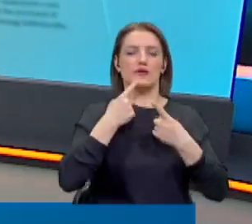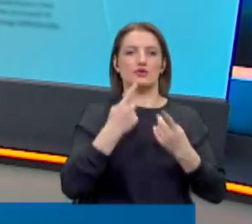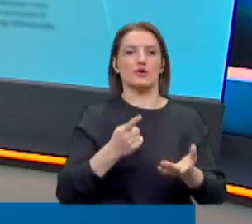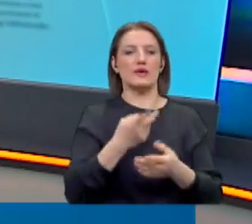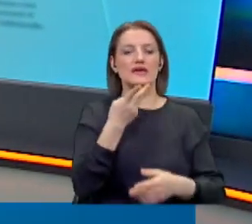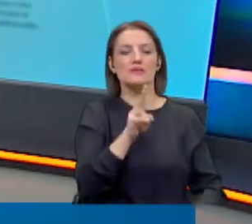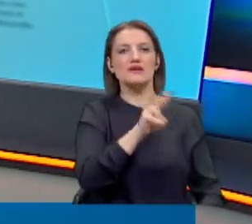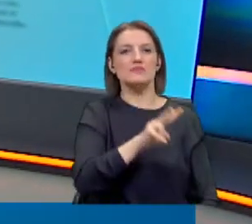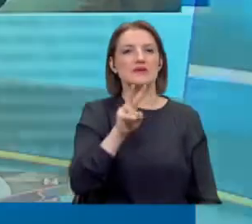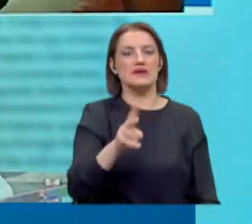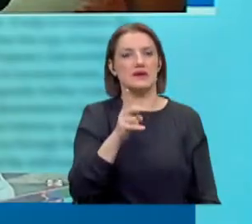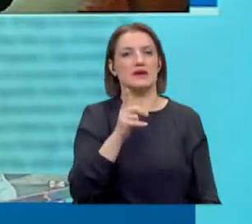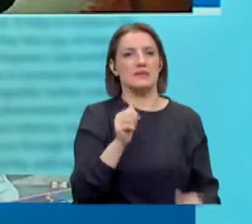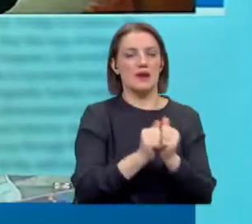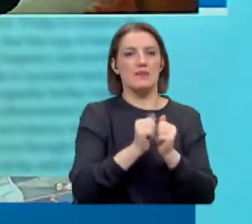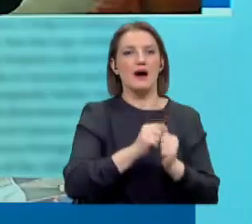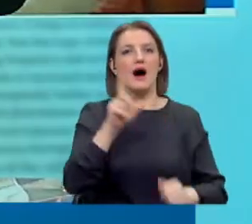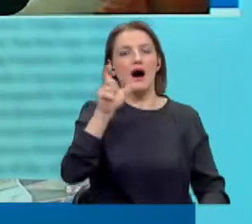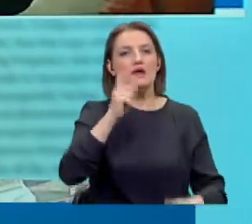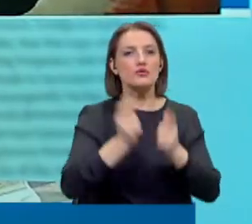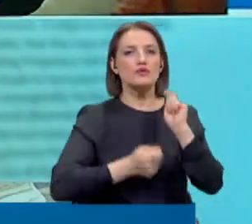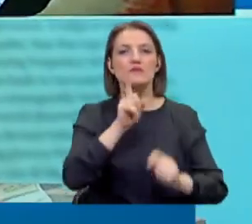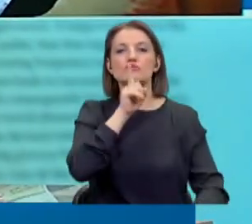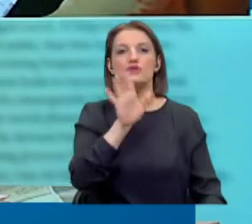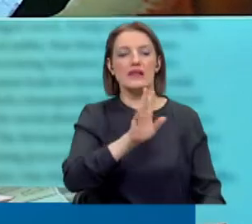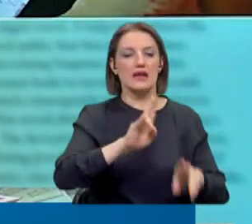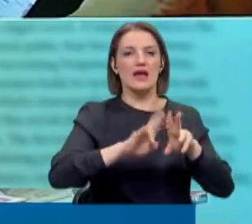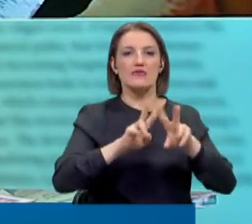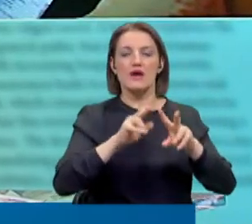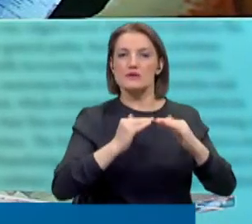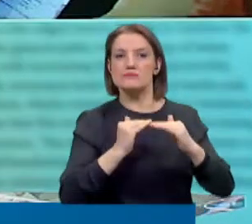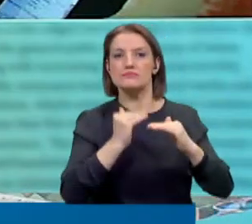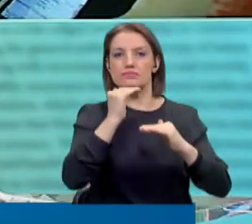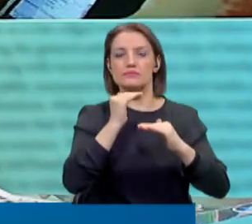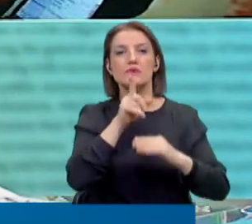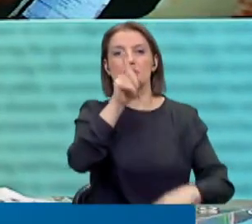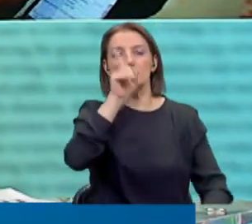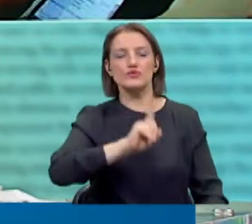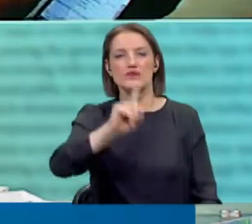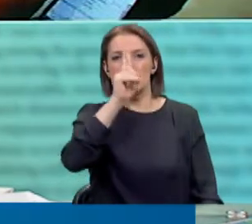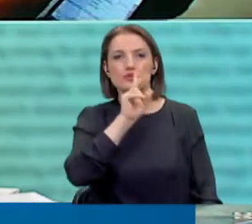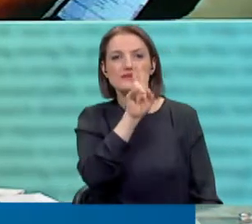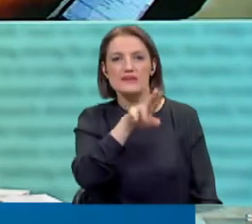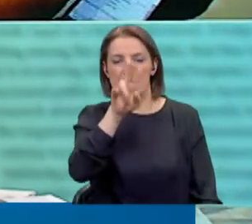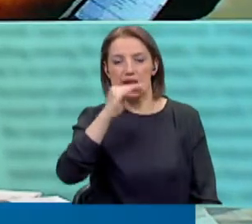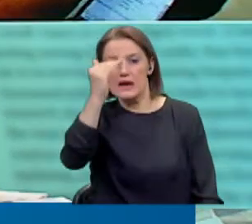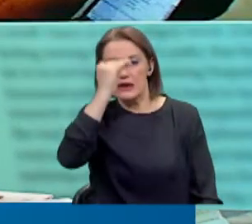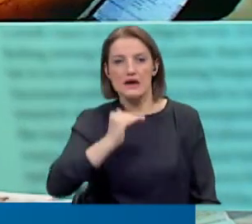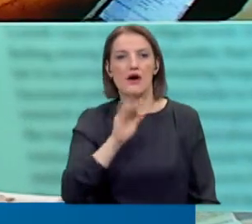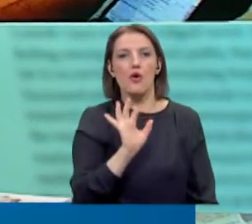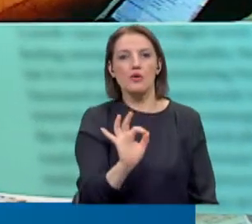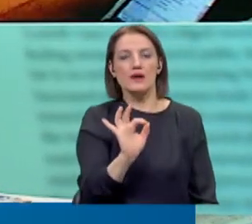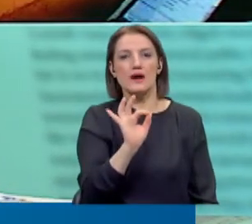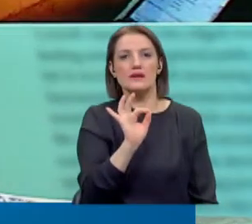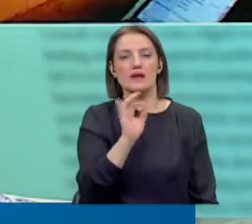ile birlikte aylık kullanımda 150 kWh aşan aboneler %127 altındakiler ise %50 zamlı elektrik